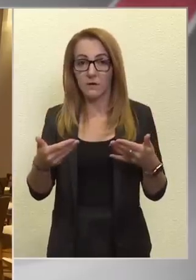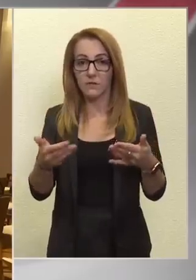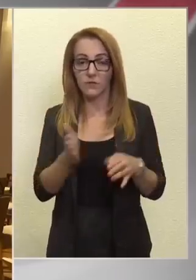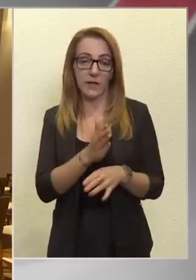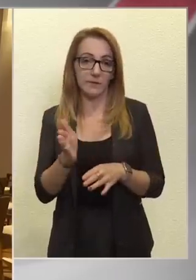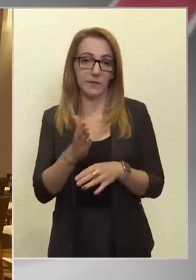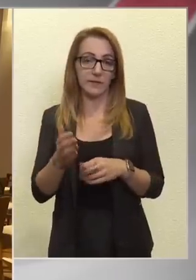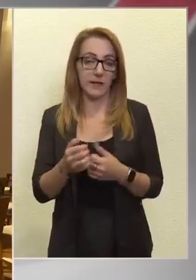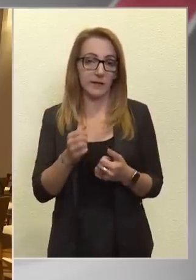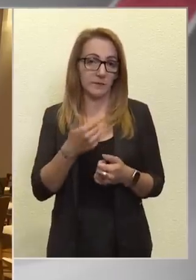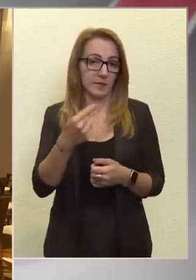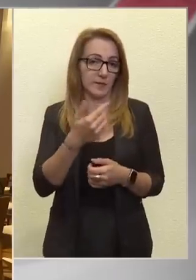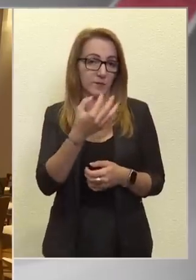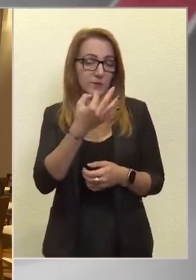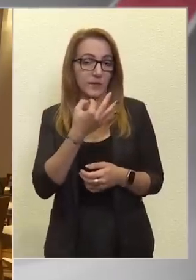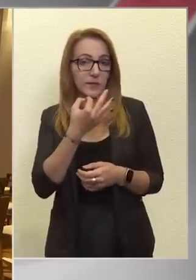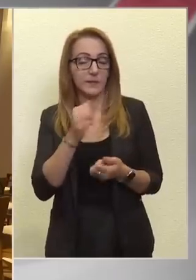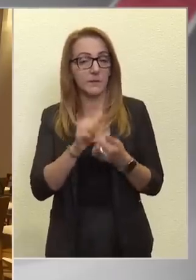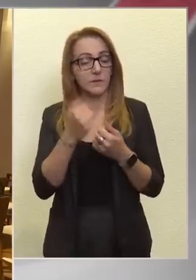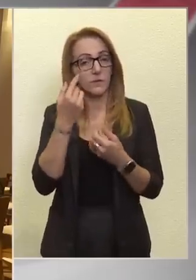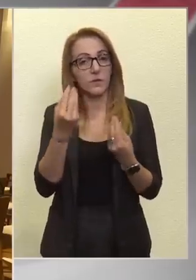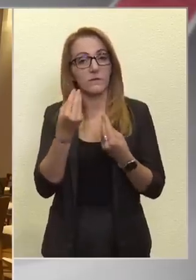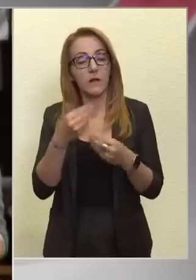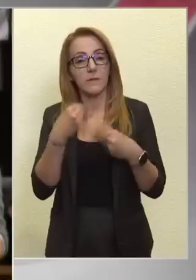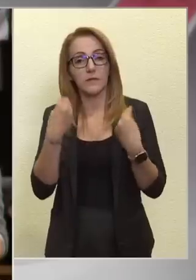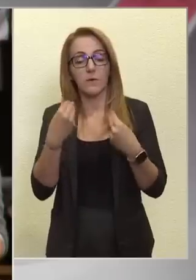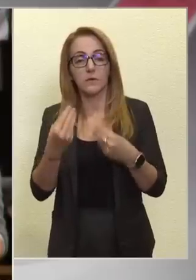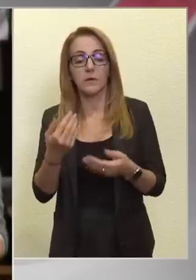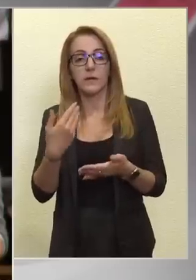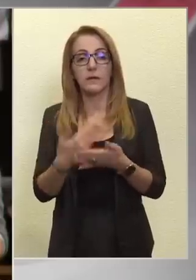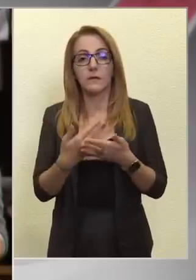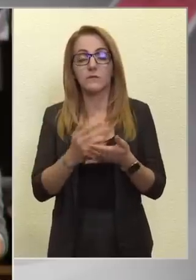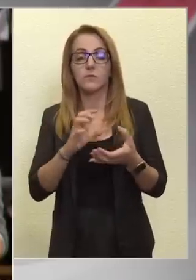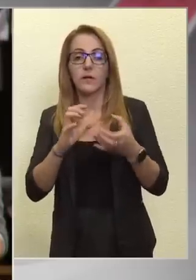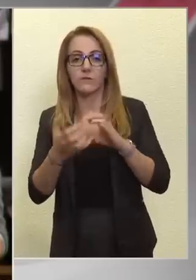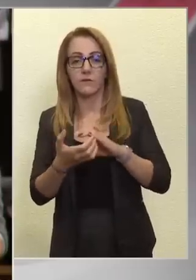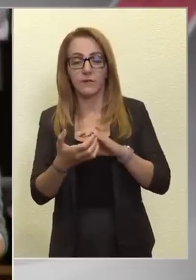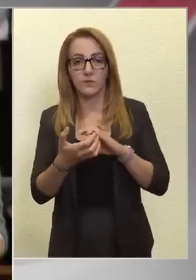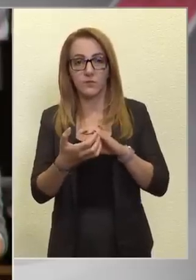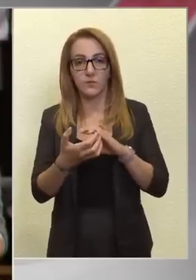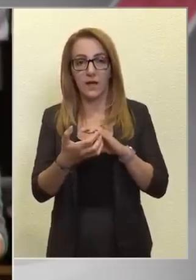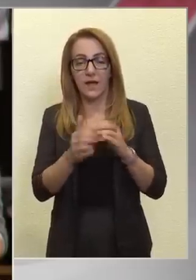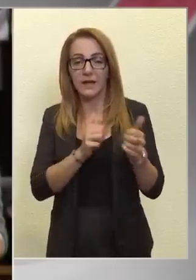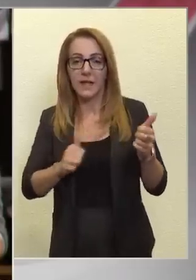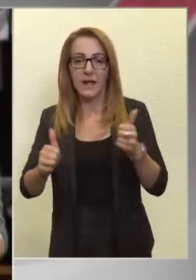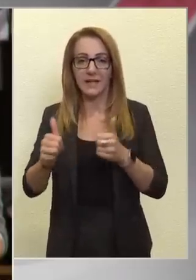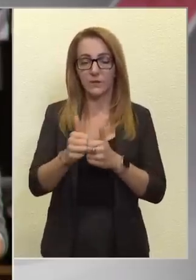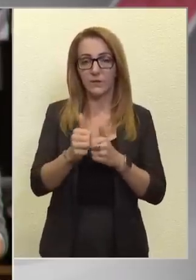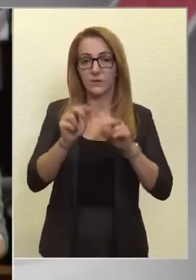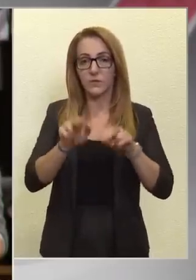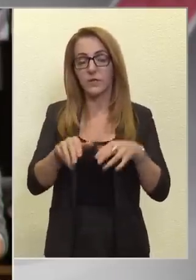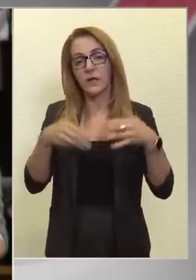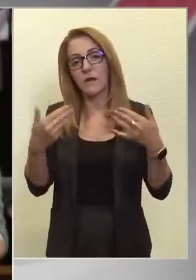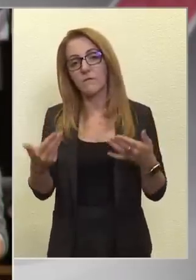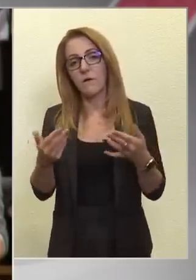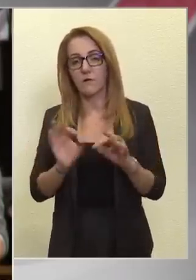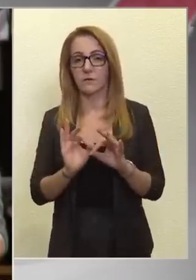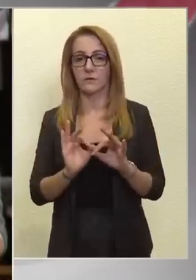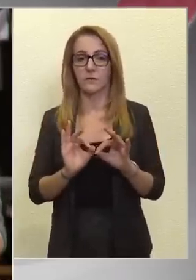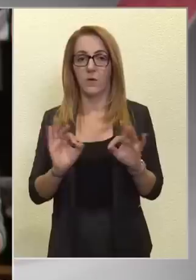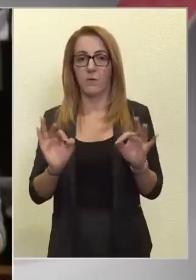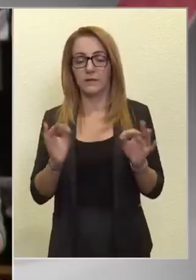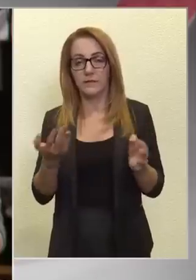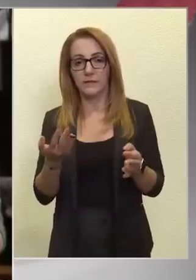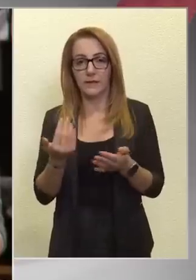biztos tudnak valamit mondani, hisz a gazdasági válság elkerülésére, vagy jobb átételére